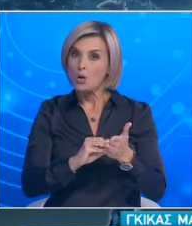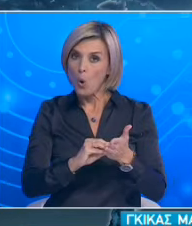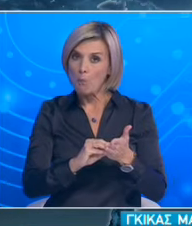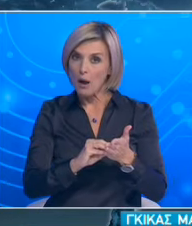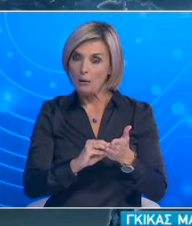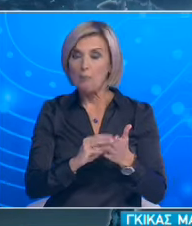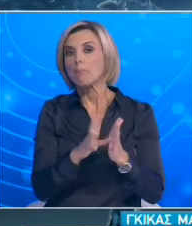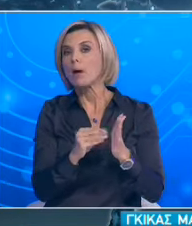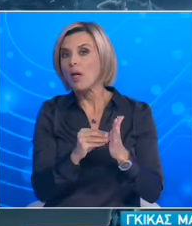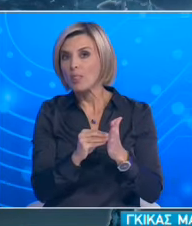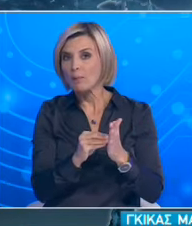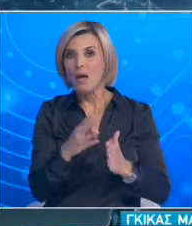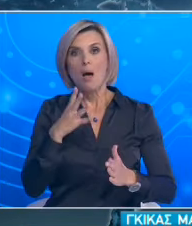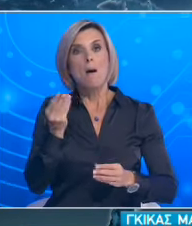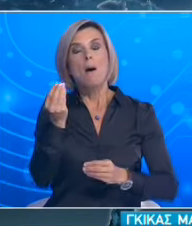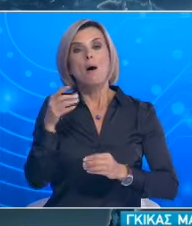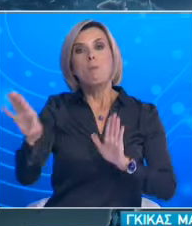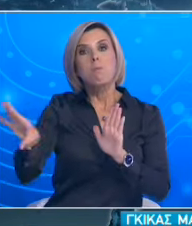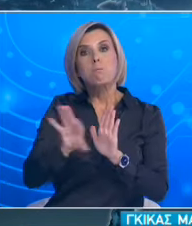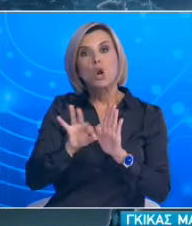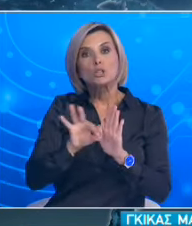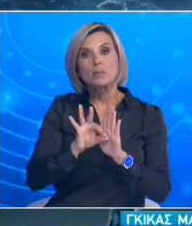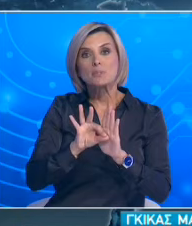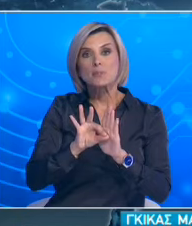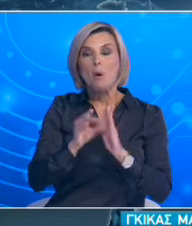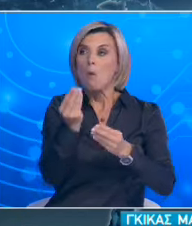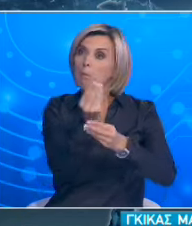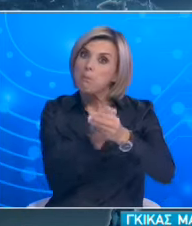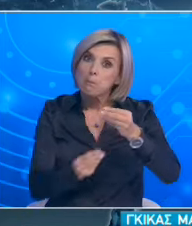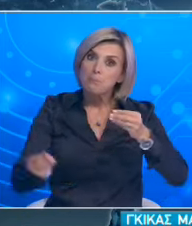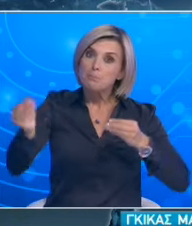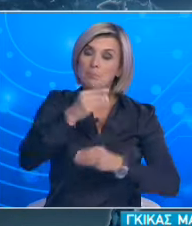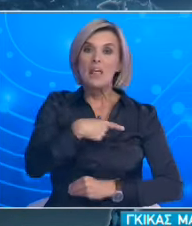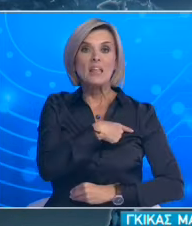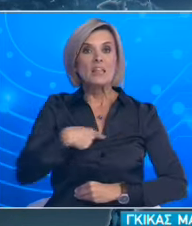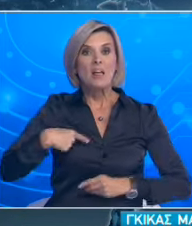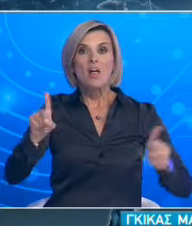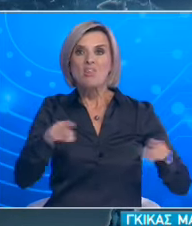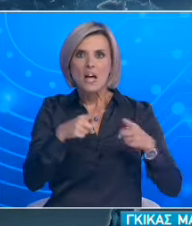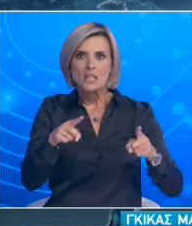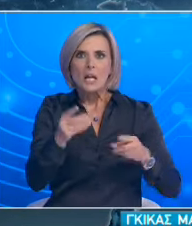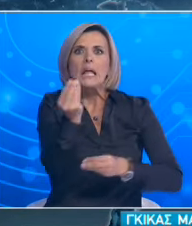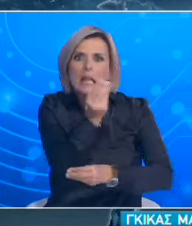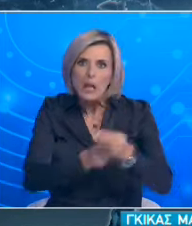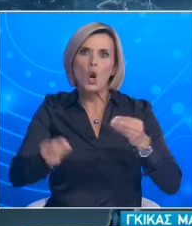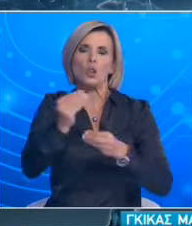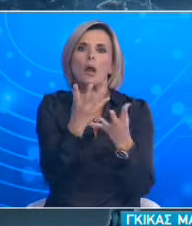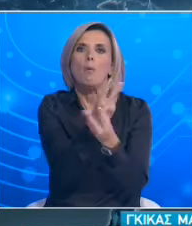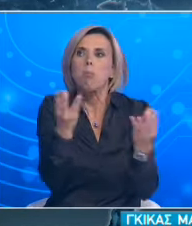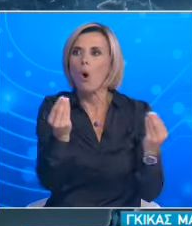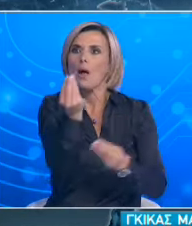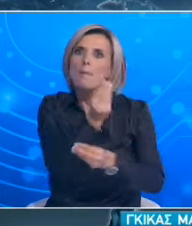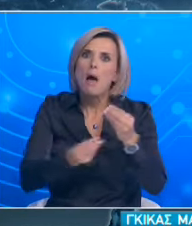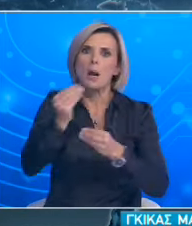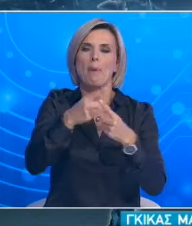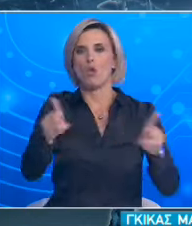άλλους τόσους ανθρώπους στο ίδιο επιδημικό μοντέλο το οποίο λογικά θα αύξανε την επιδημικότητα. Θέλω να πω με πολύ απλά λόγια